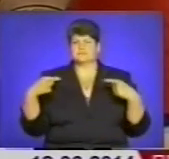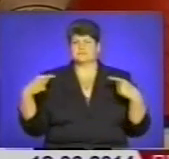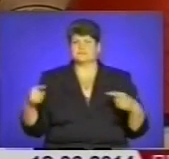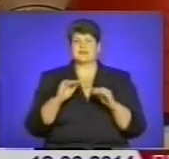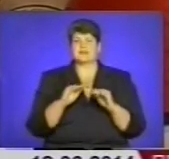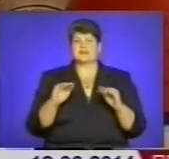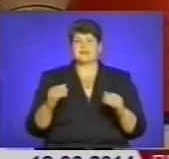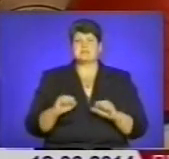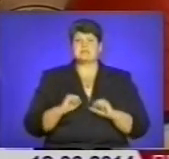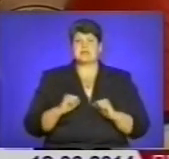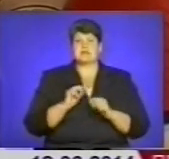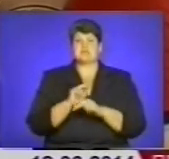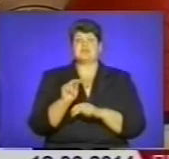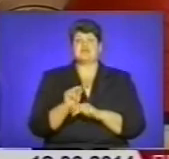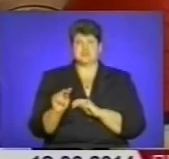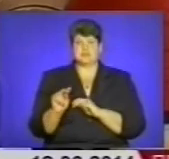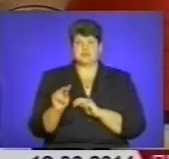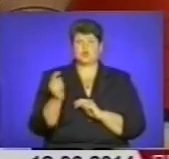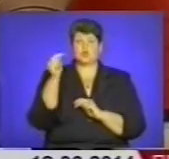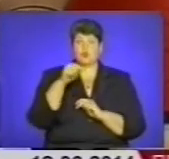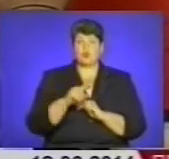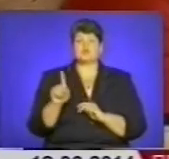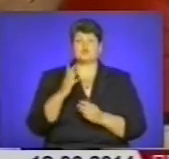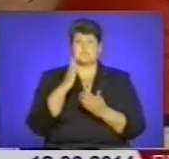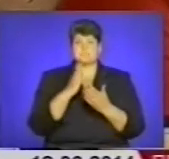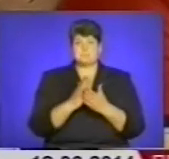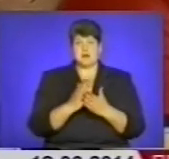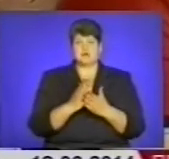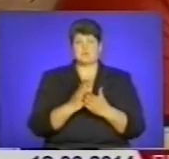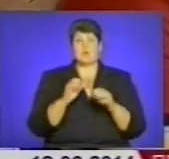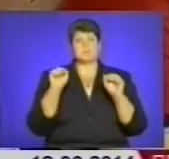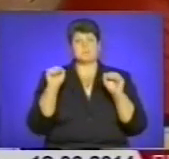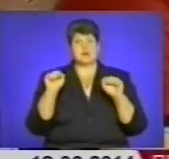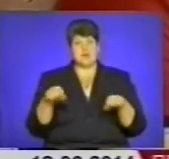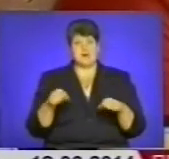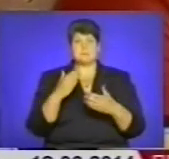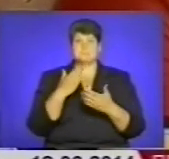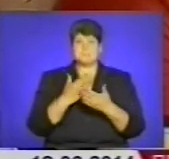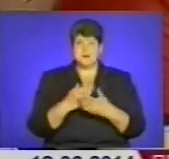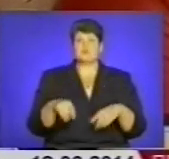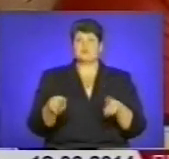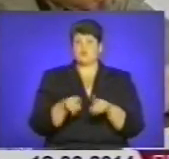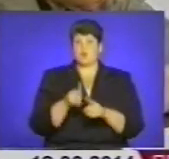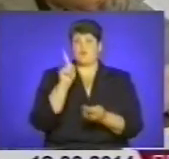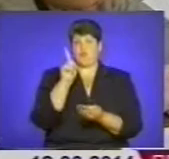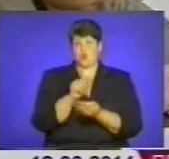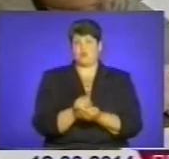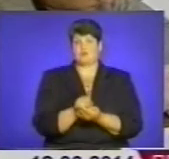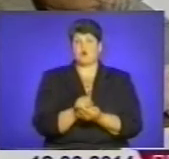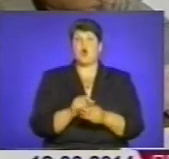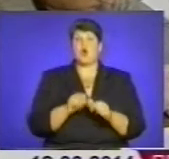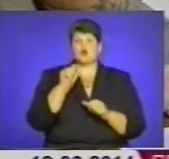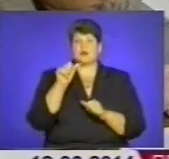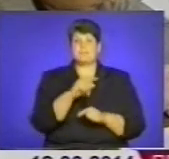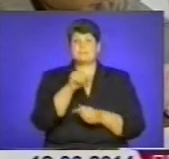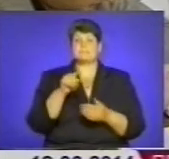дітей ми стараємося навчити, того, що вони, маючи певні права, все-таки мають і певні обов'язки. Окремим питанням на